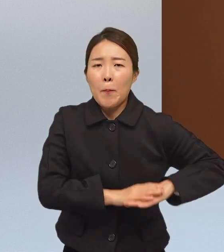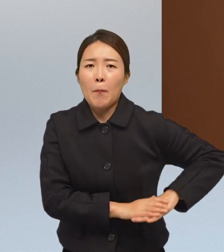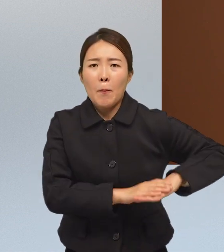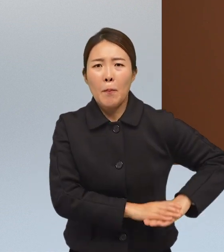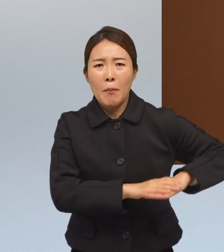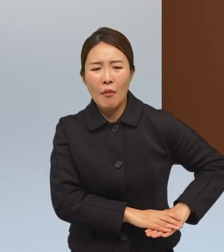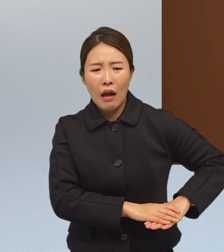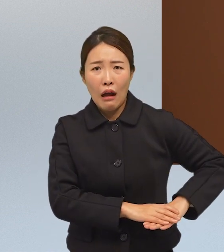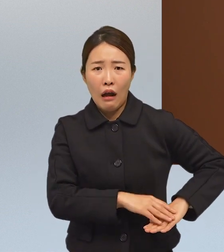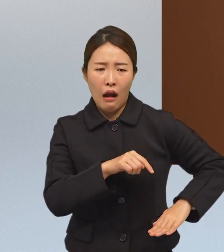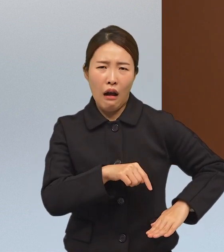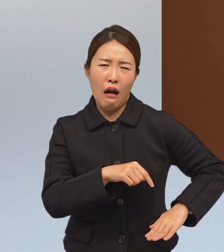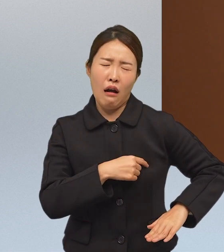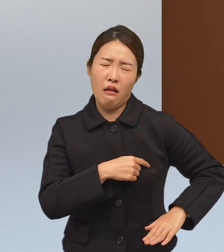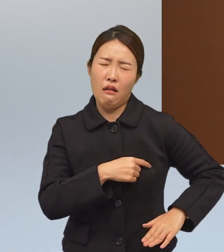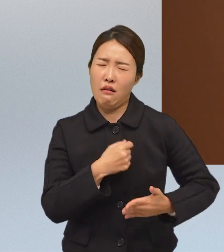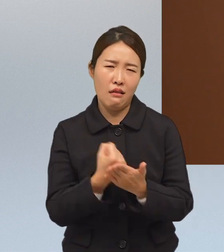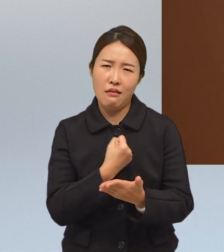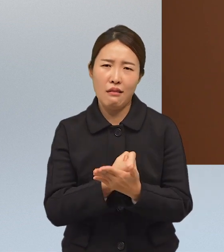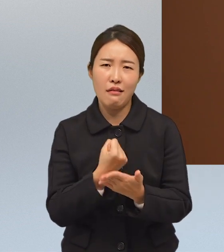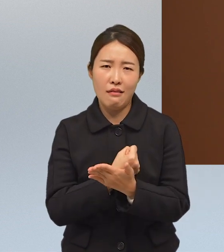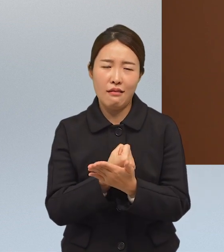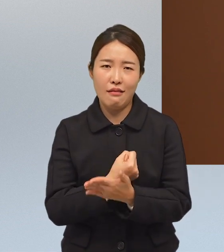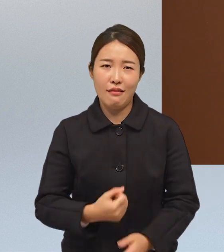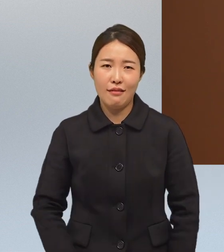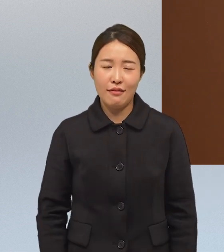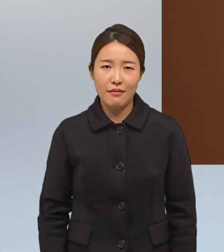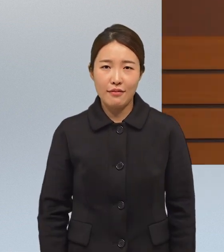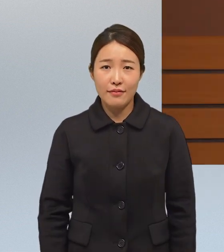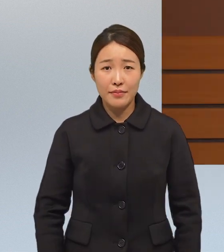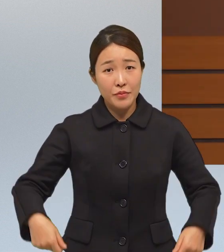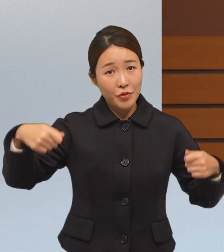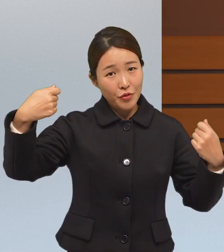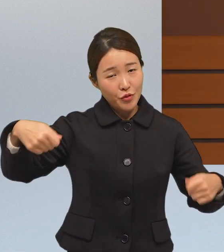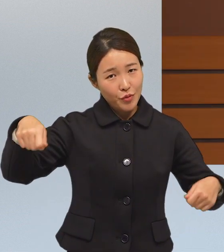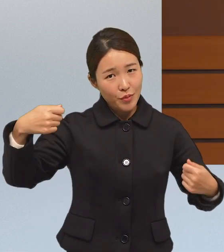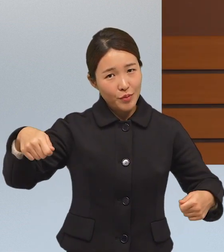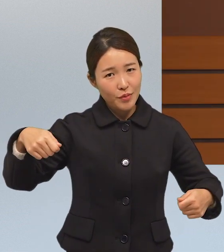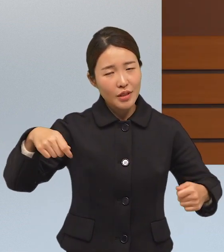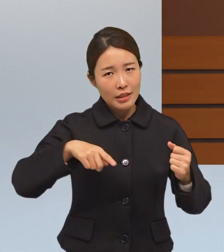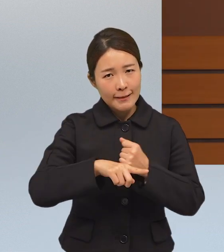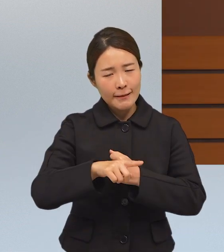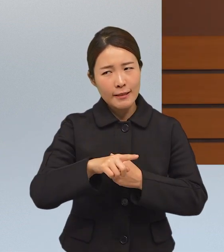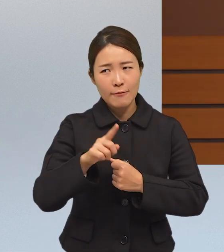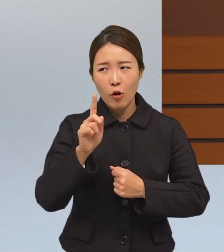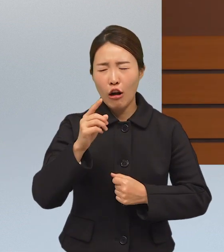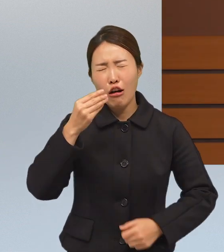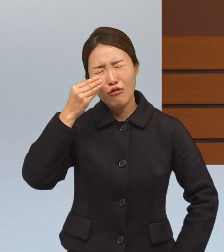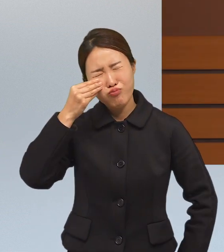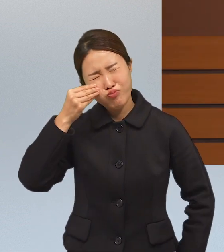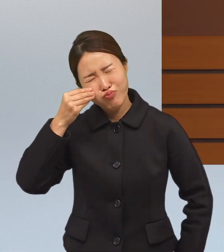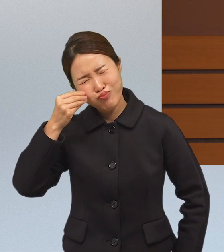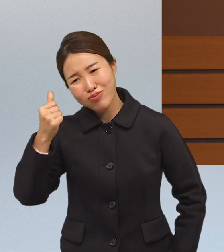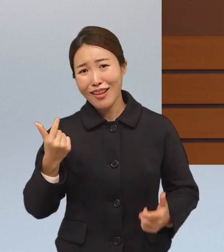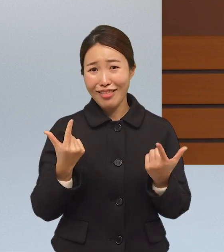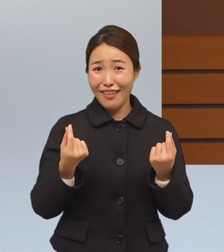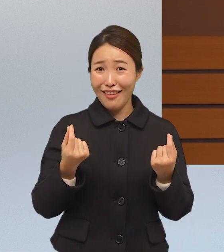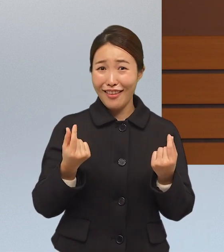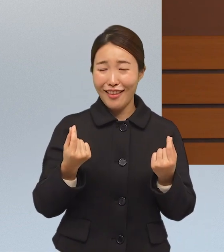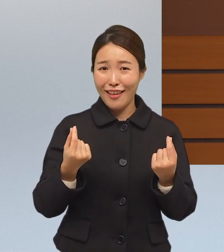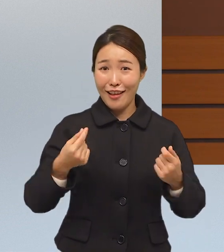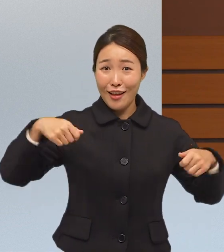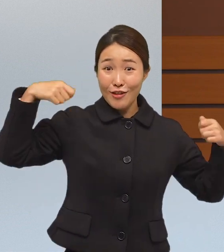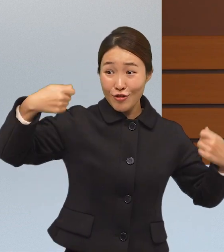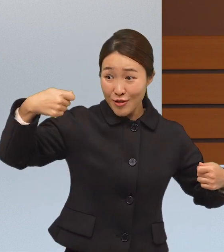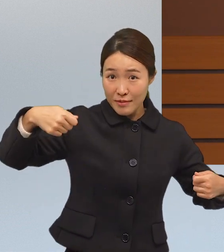아깝다는 생각을 하게 되죠 춤이라는 게 굉장히 익숙하다